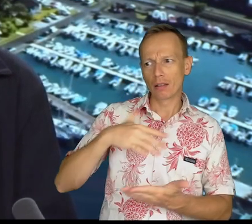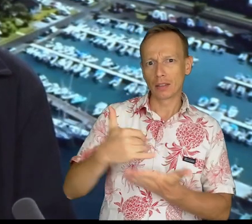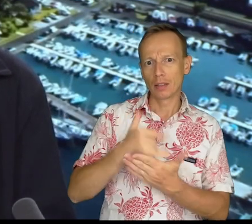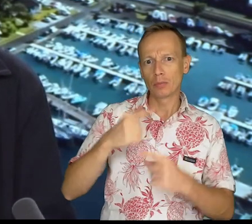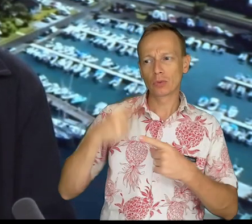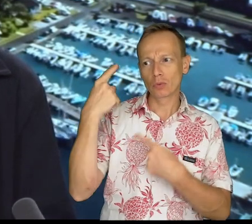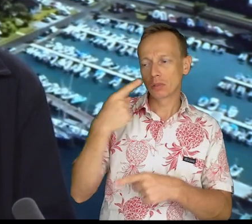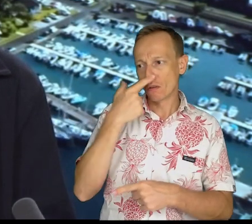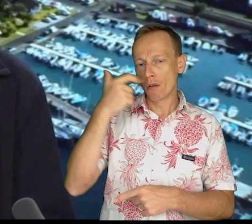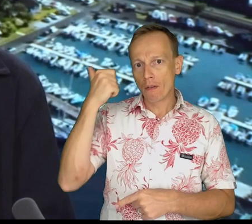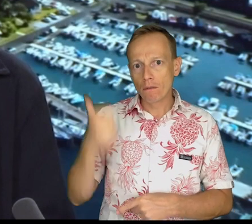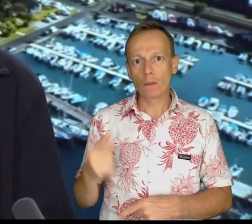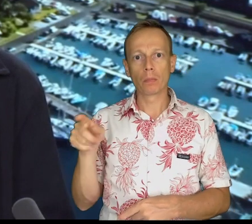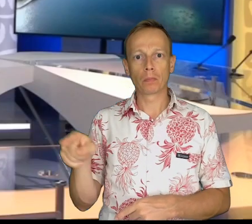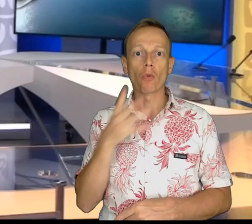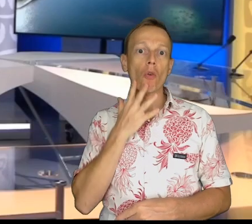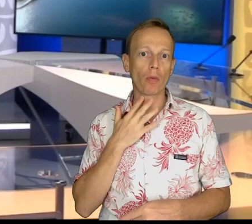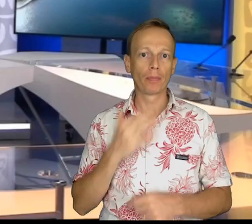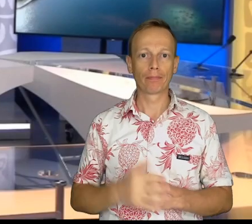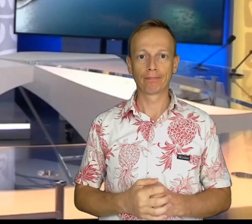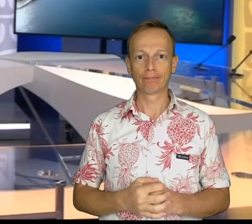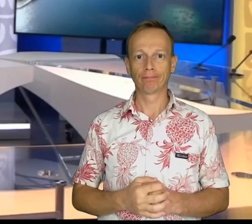'île et les touristes de passage. Puno Atouti.